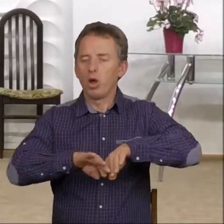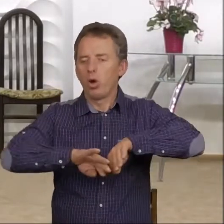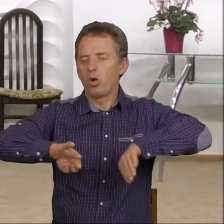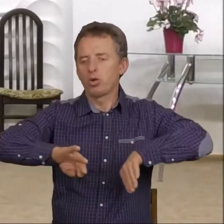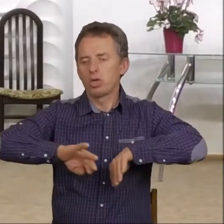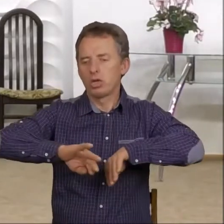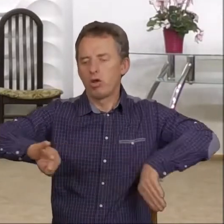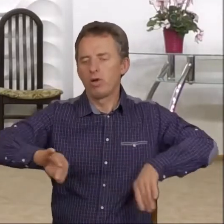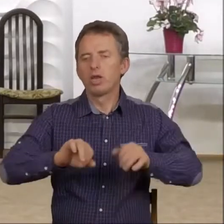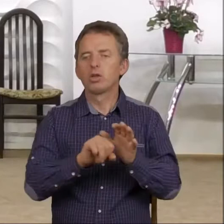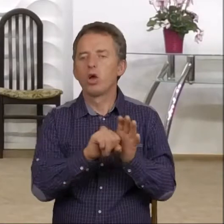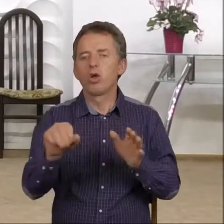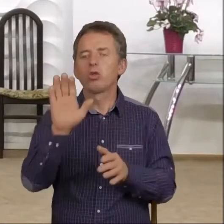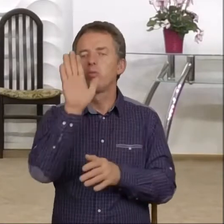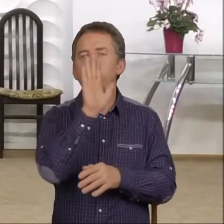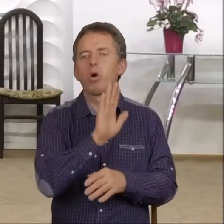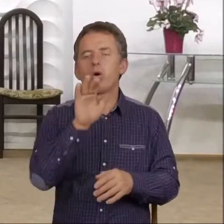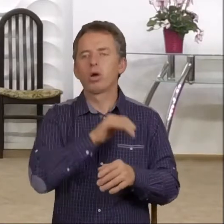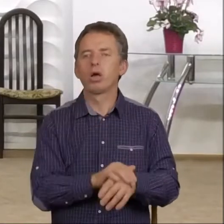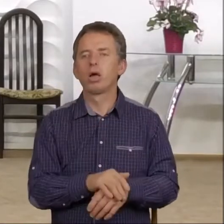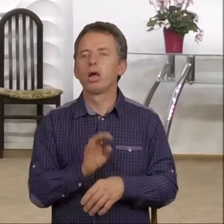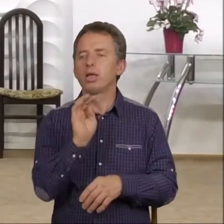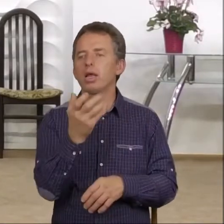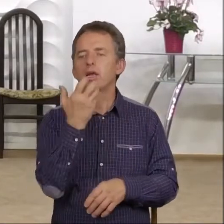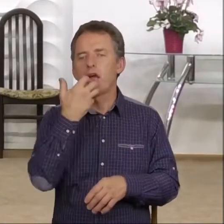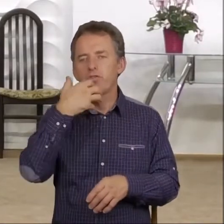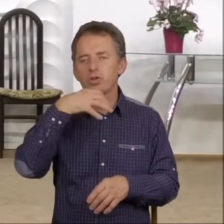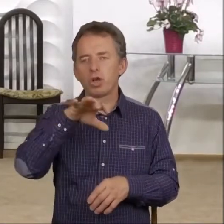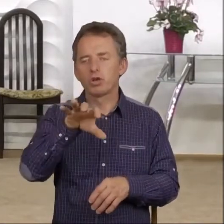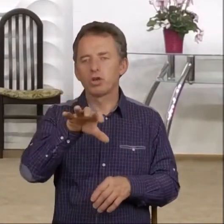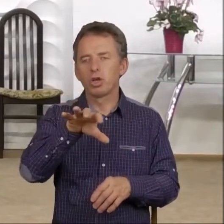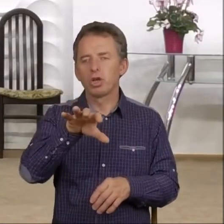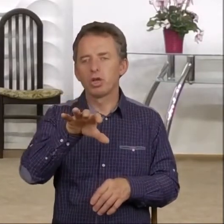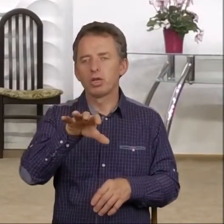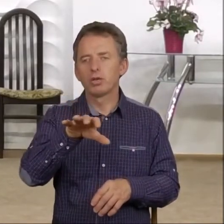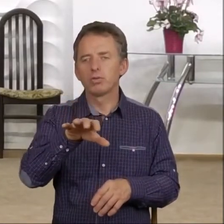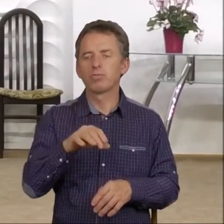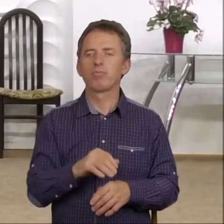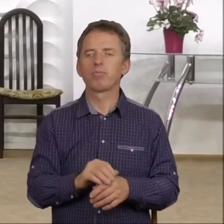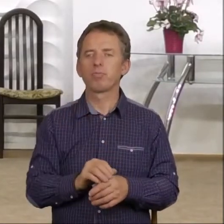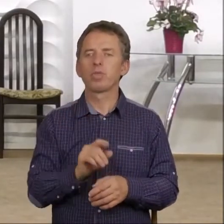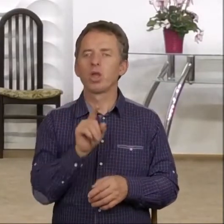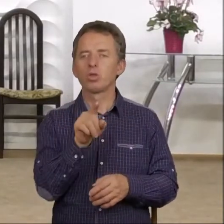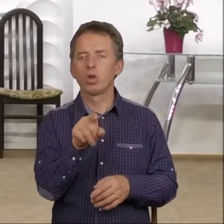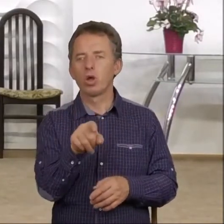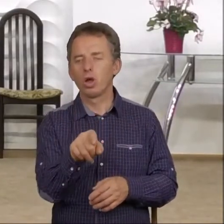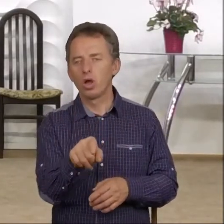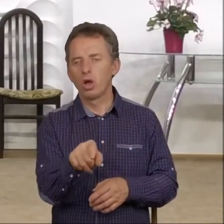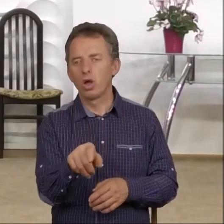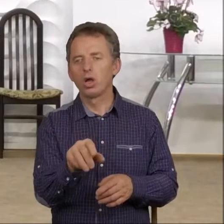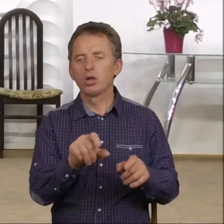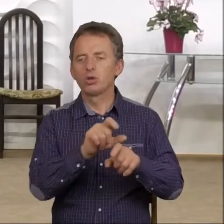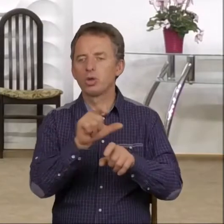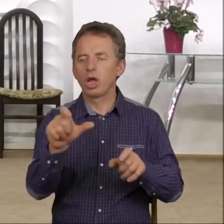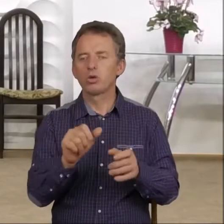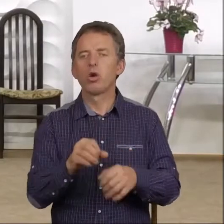od Boga. I tak jak wcześniej, tak jak wcześniej, do momentu plag,